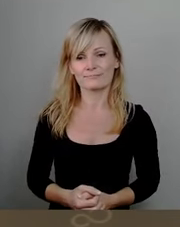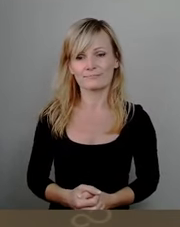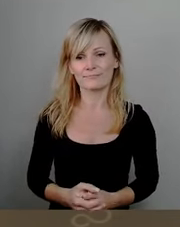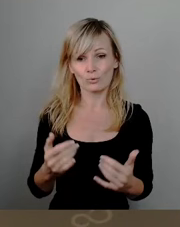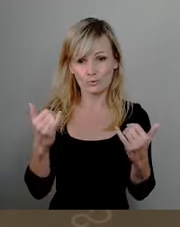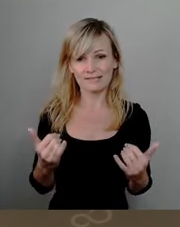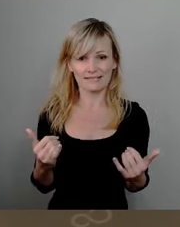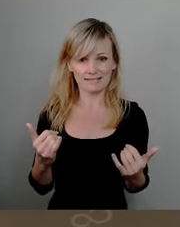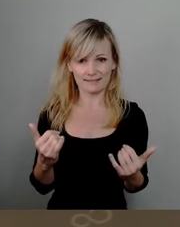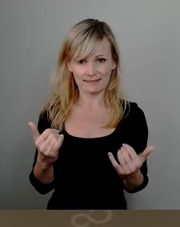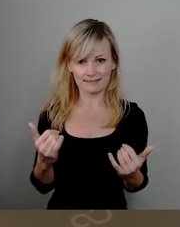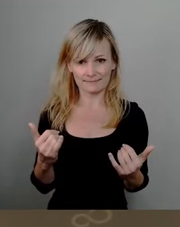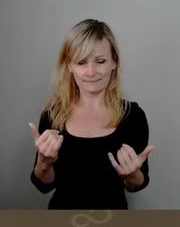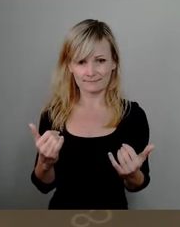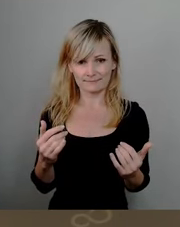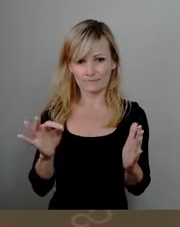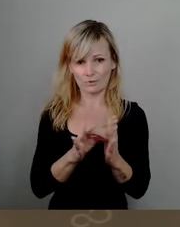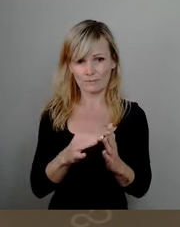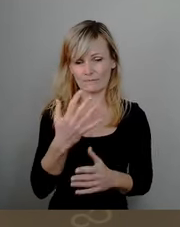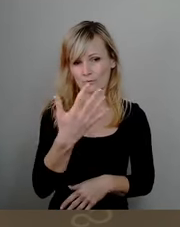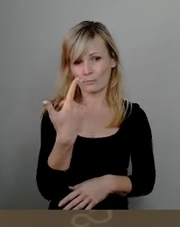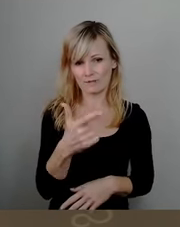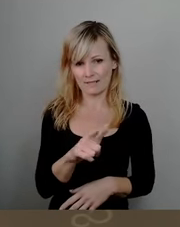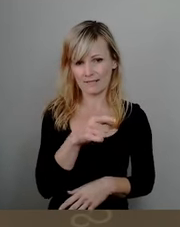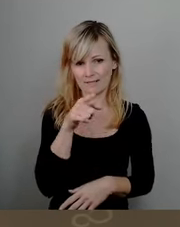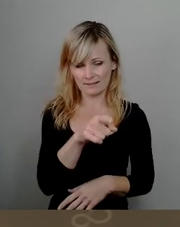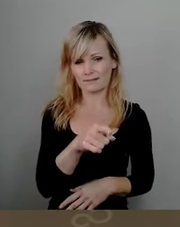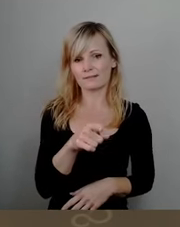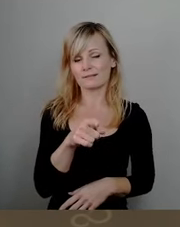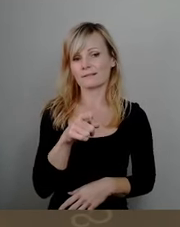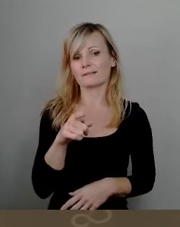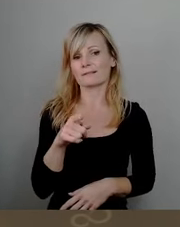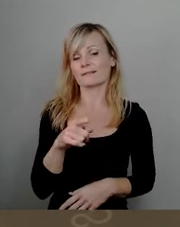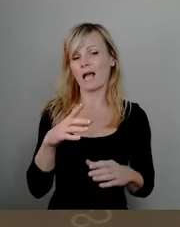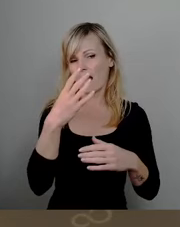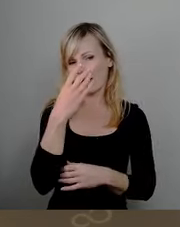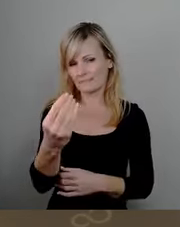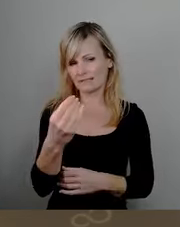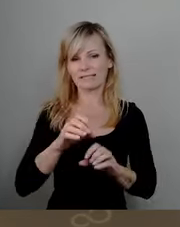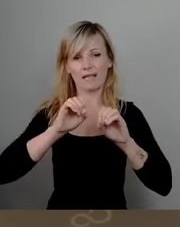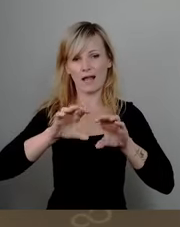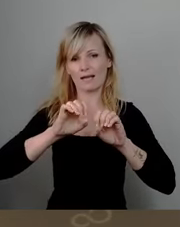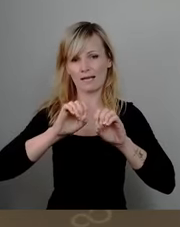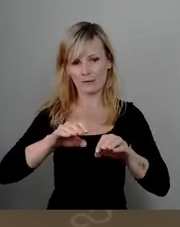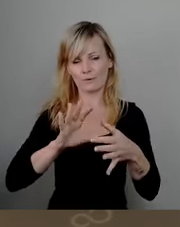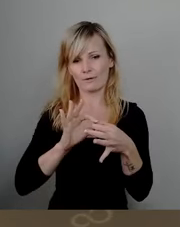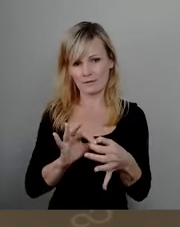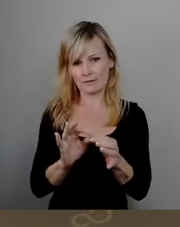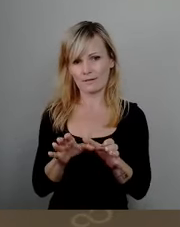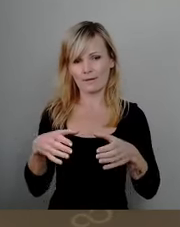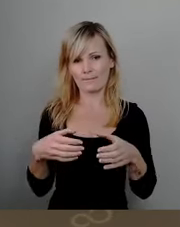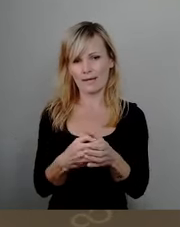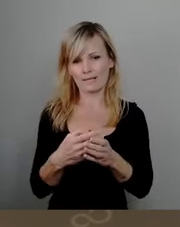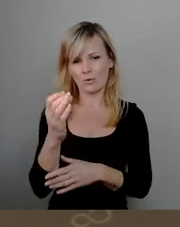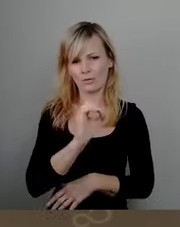zu Top 25. Das ist die Absichtserklärung mit der Gemeinde Ottendorfer Griller. Ich